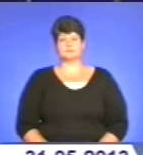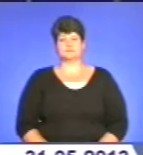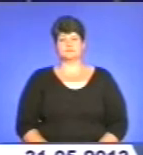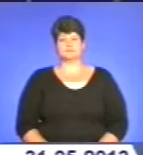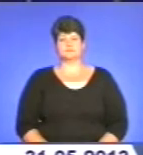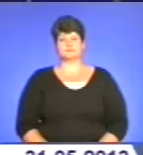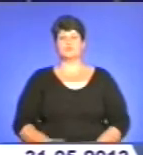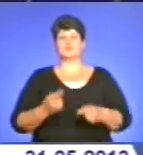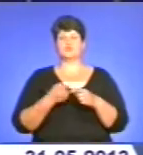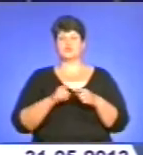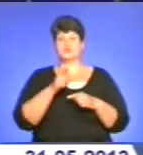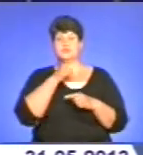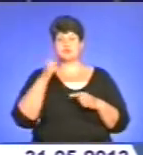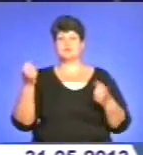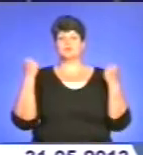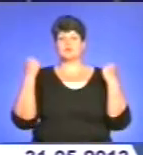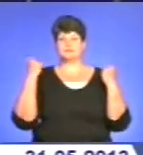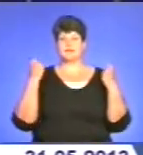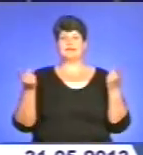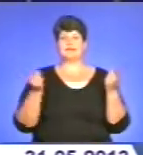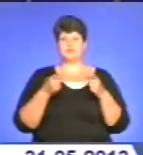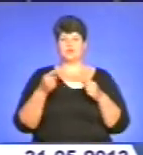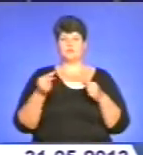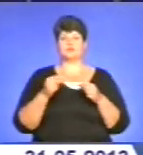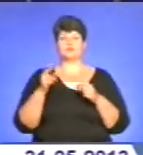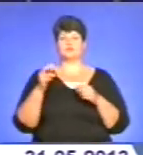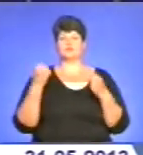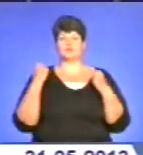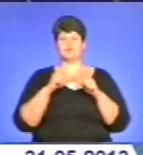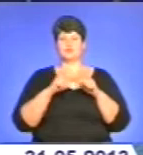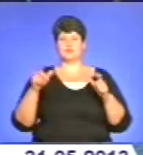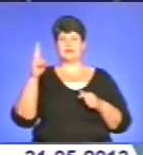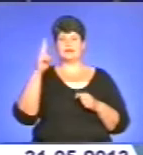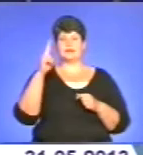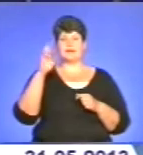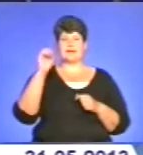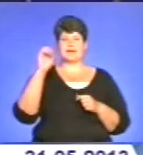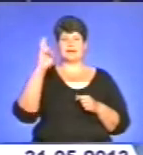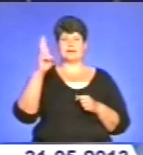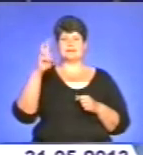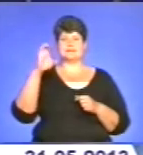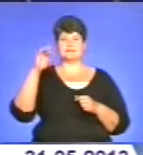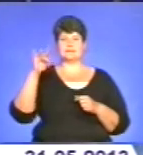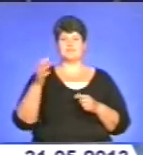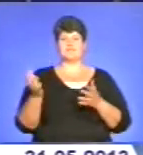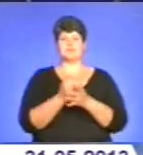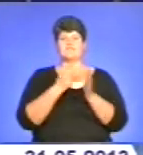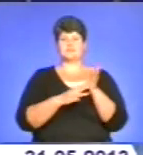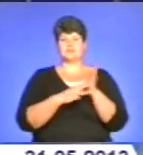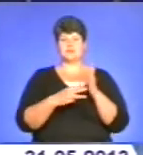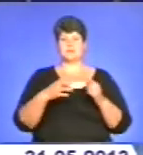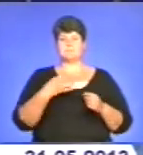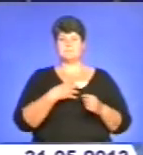Цього сезону спортсмени тернопільської дю США «Екстрім» вибороли понад 80 престижних нагород. Збірна